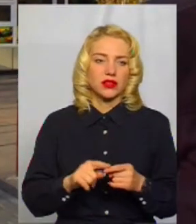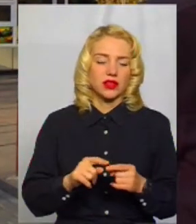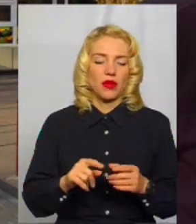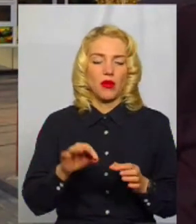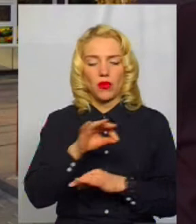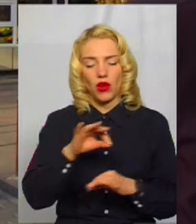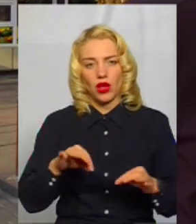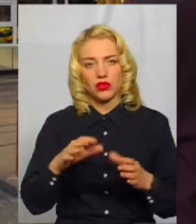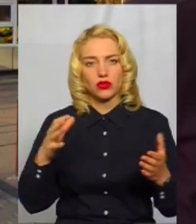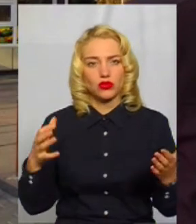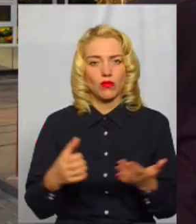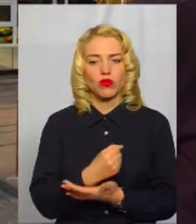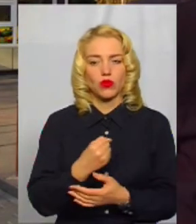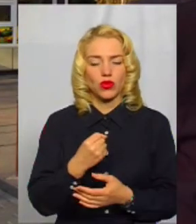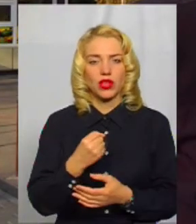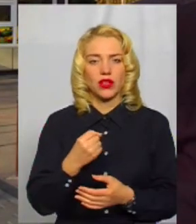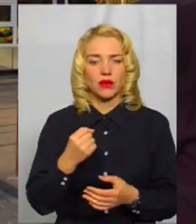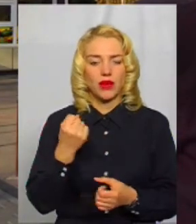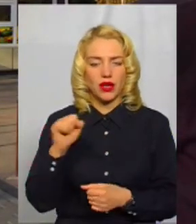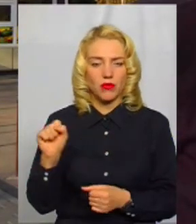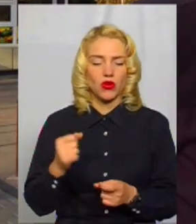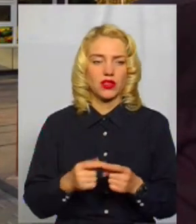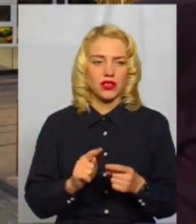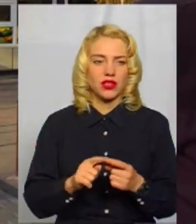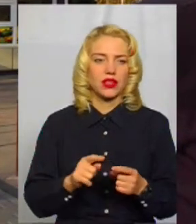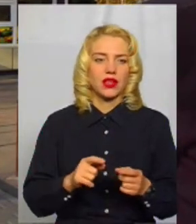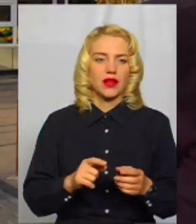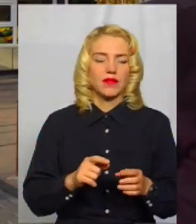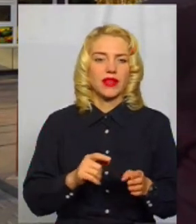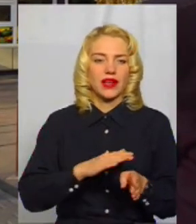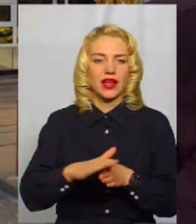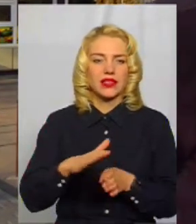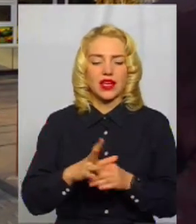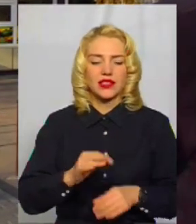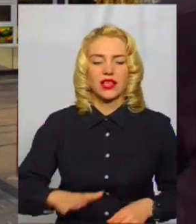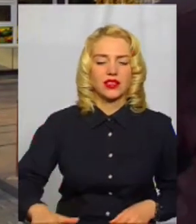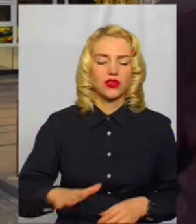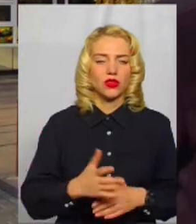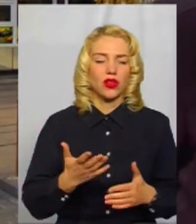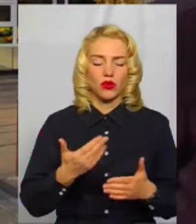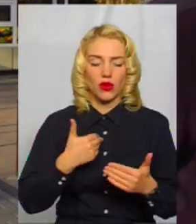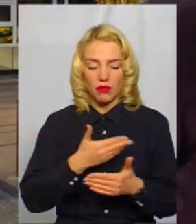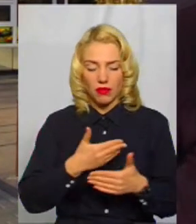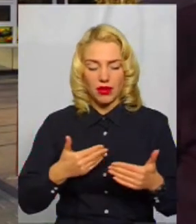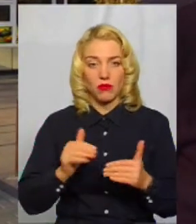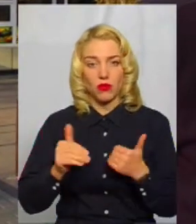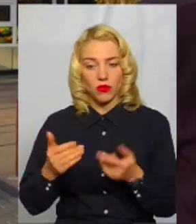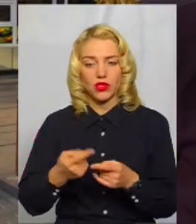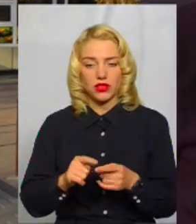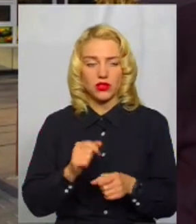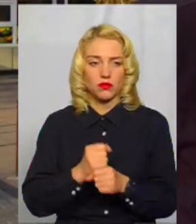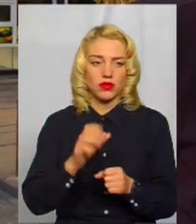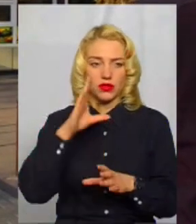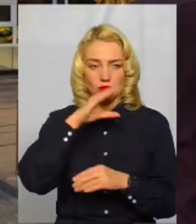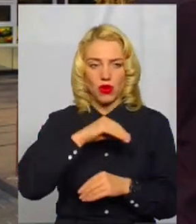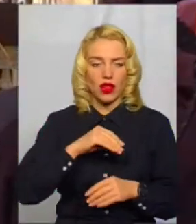перемогу, тому і безпосередньо організація, на території якої ми пропонували це зробити, змогла реалізувати